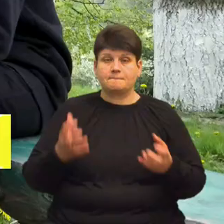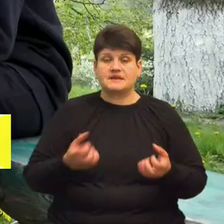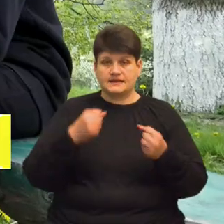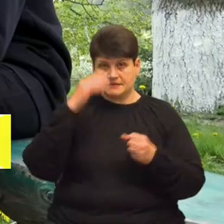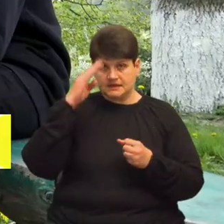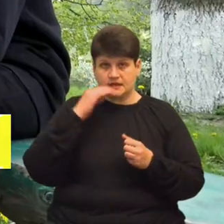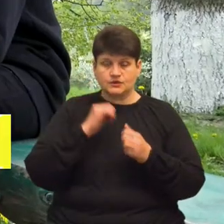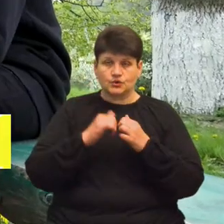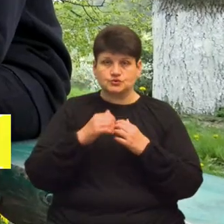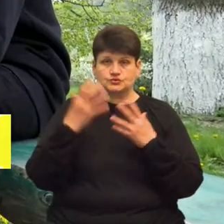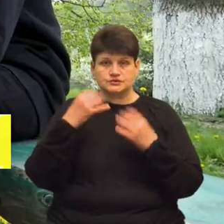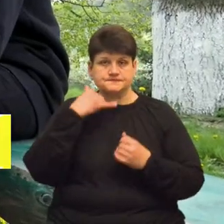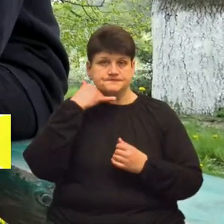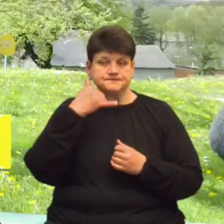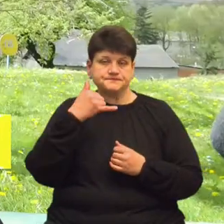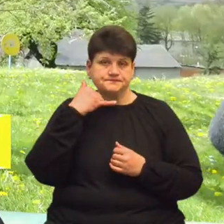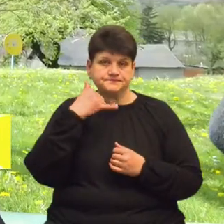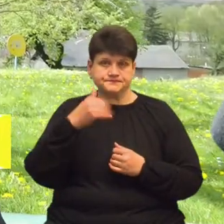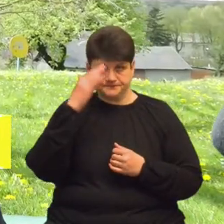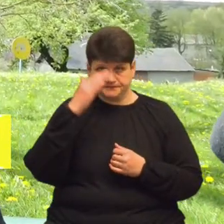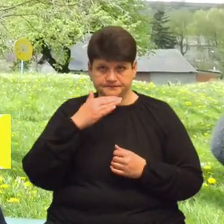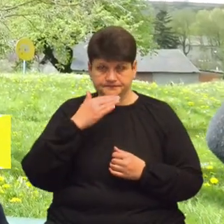щодня йому телефонує, каже Станіслав.